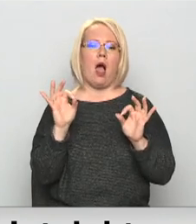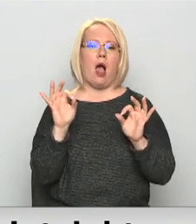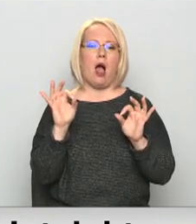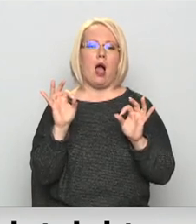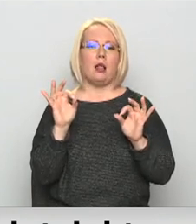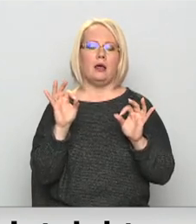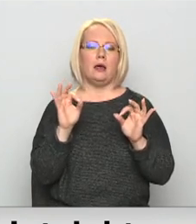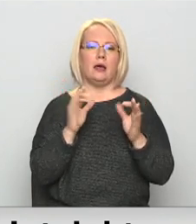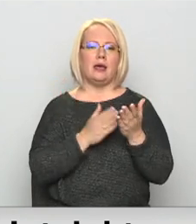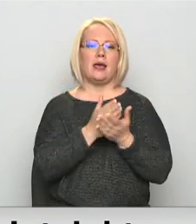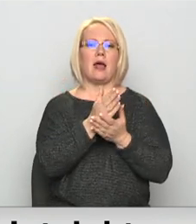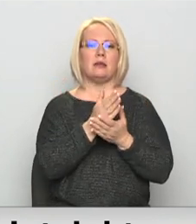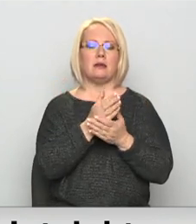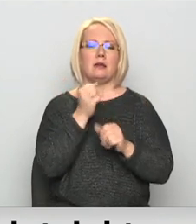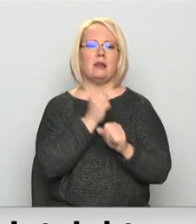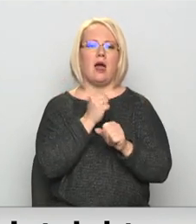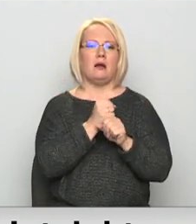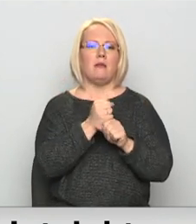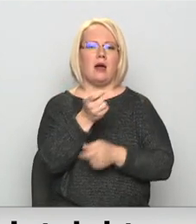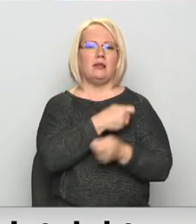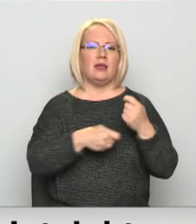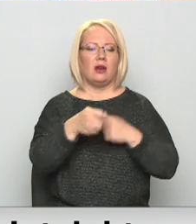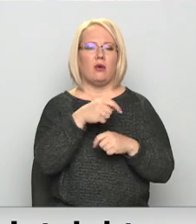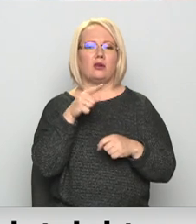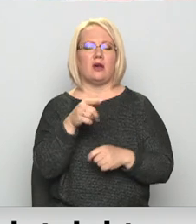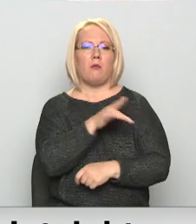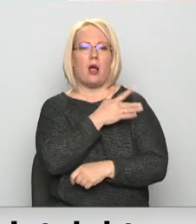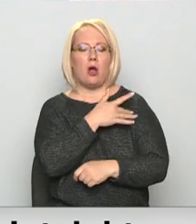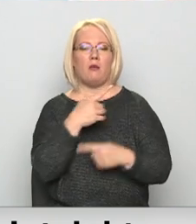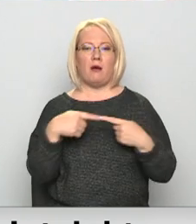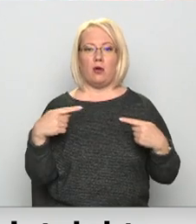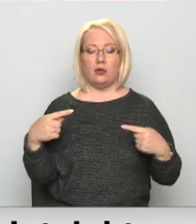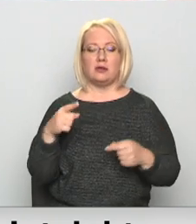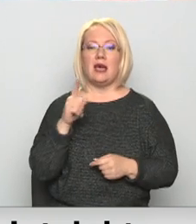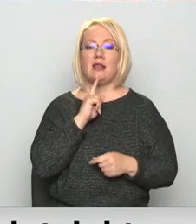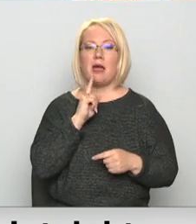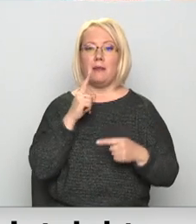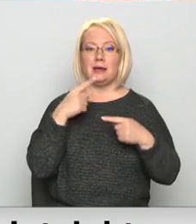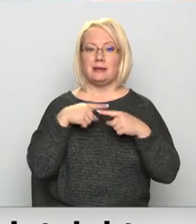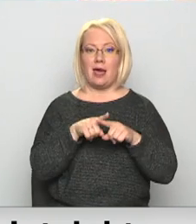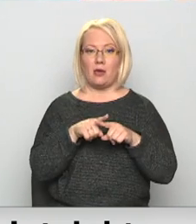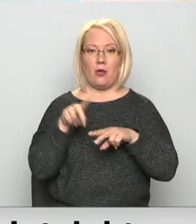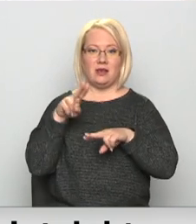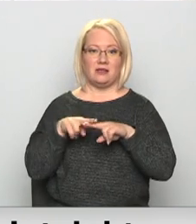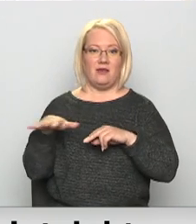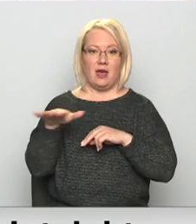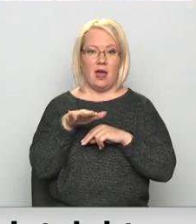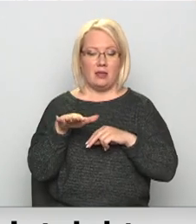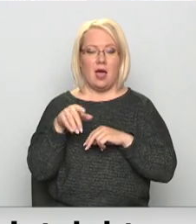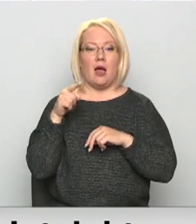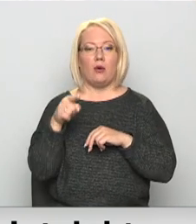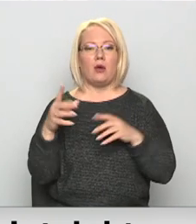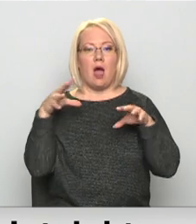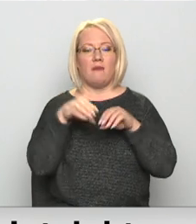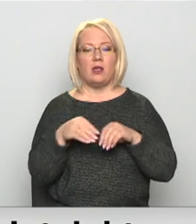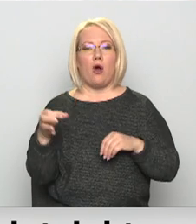savu to pakalpojumu vai produkciju. Liepājas tehnoloģika klasteris, kas apvieno Liepājas uzņēmums, organizācijas